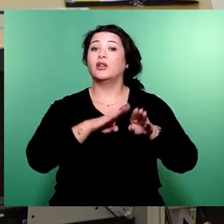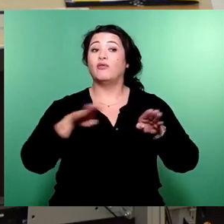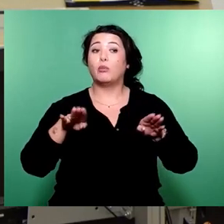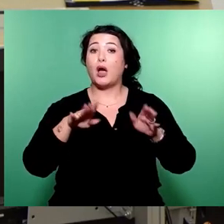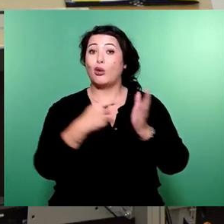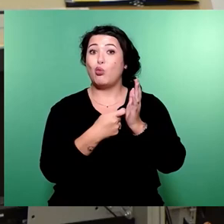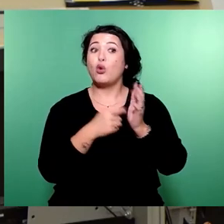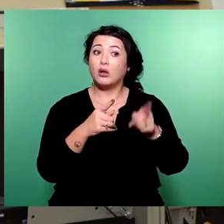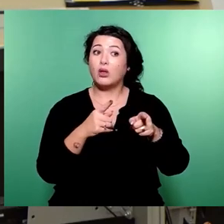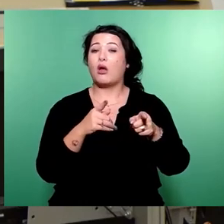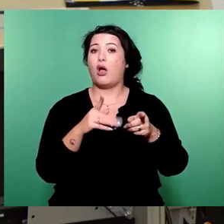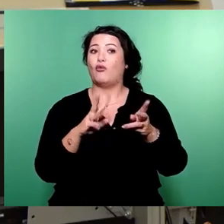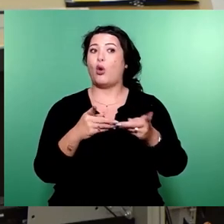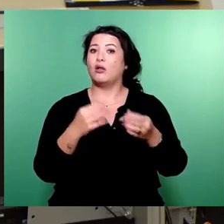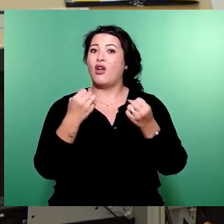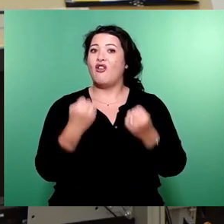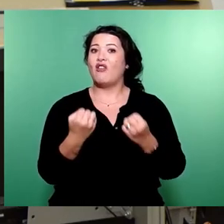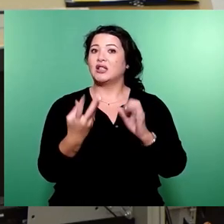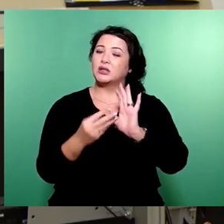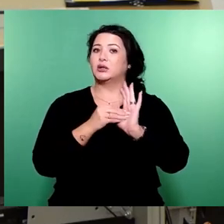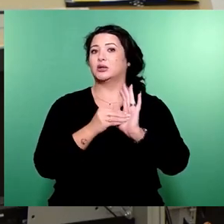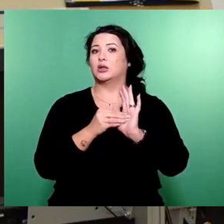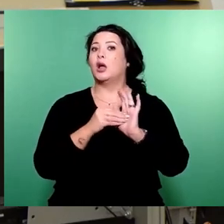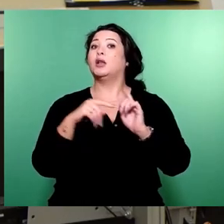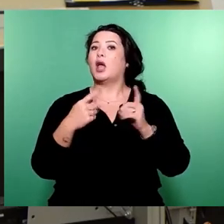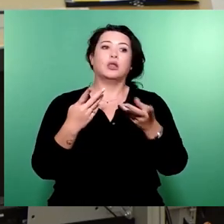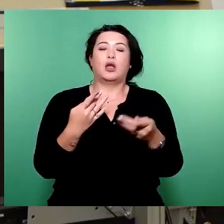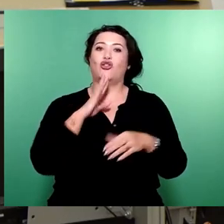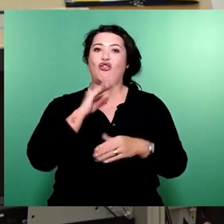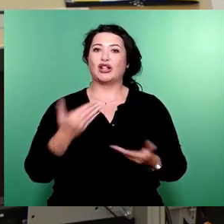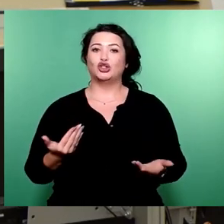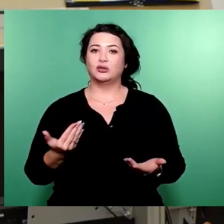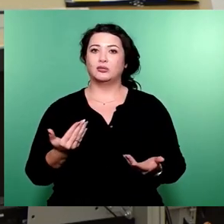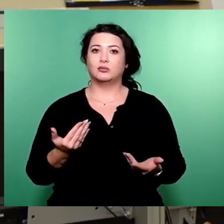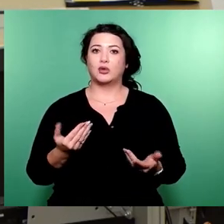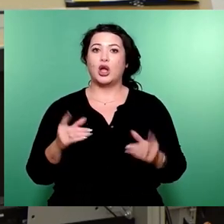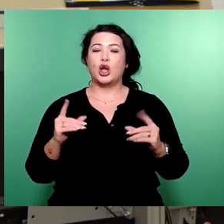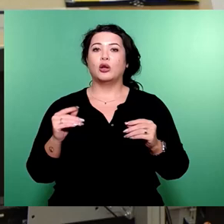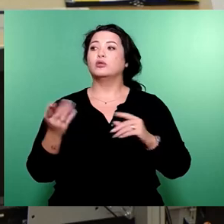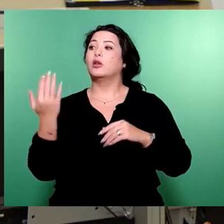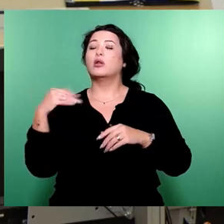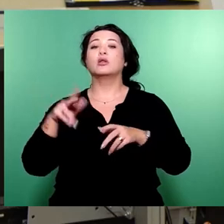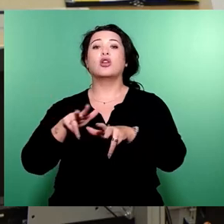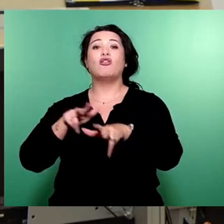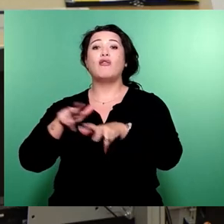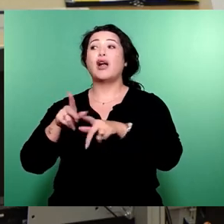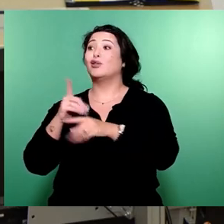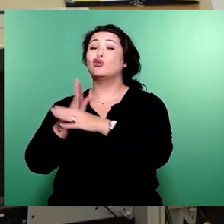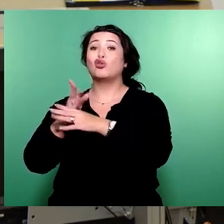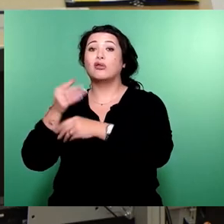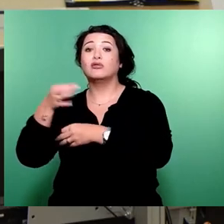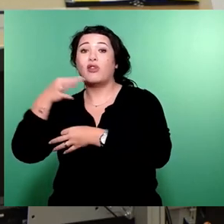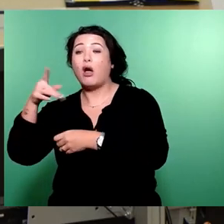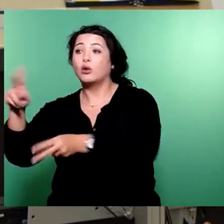Sand. Das haben wir im Bauausschuss rausgearbeitet und da ist auch seitens der Verwaltung gesagt worden, die Rechtslage sei der Verwaltung